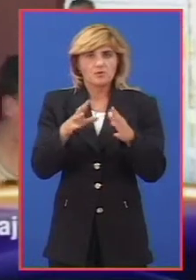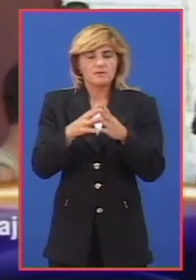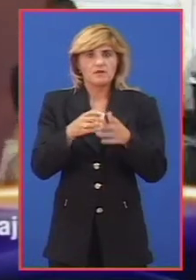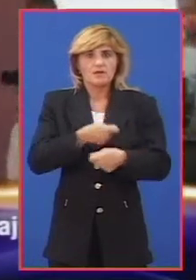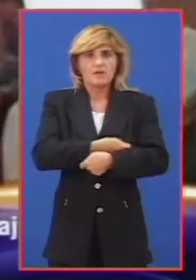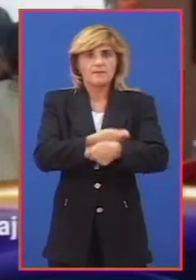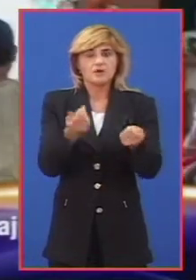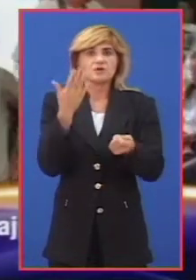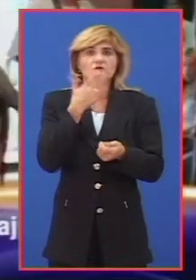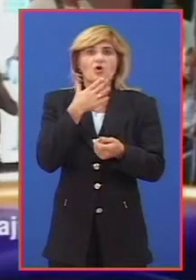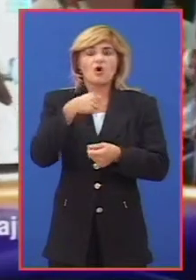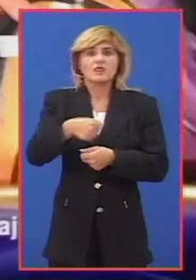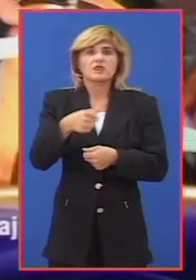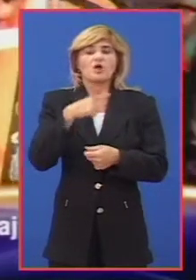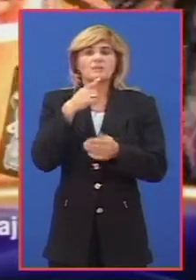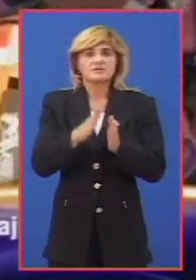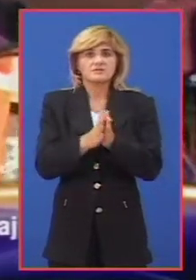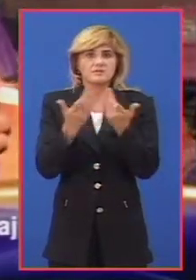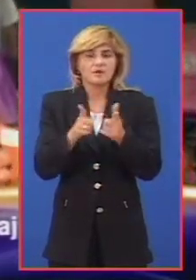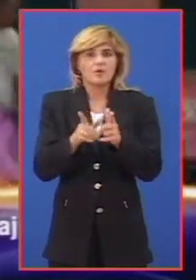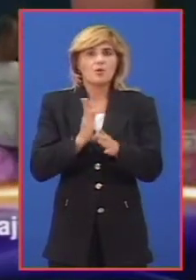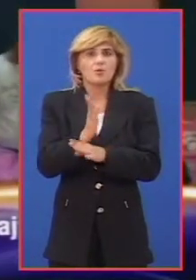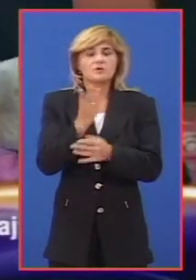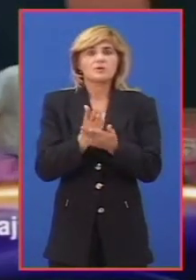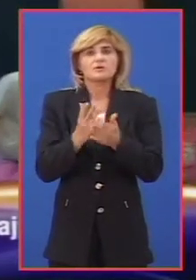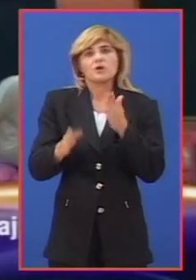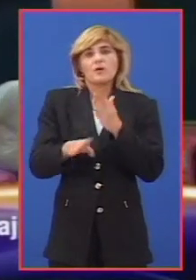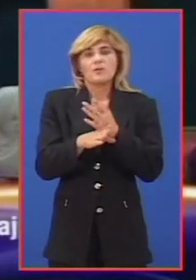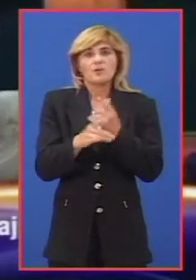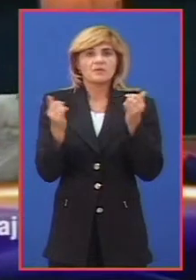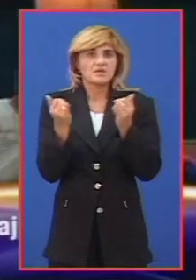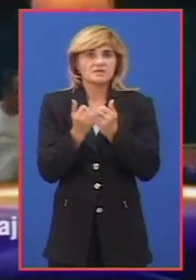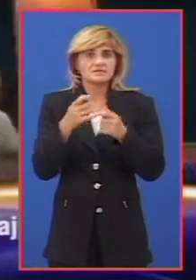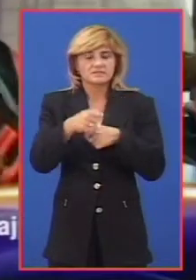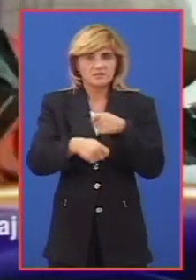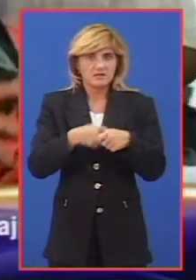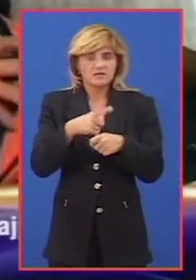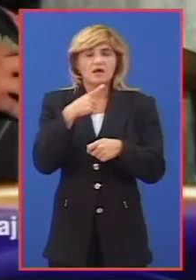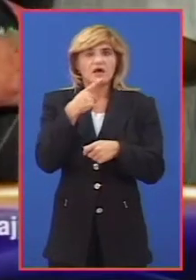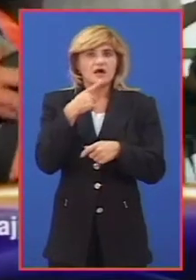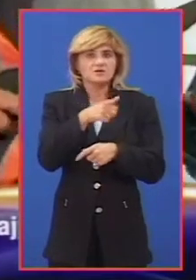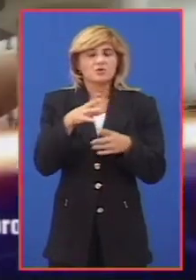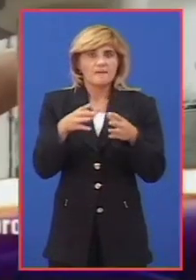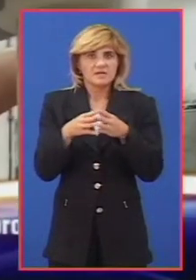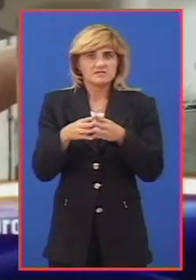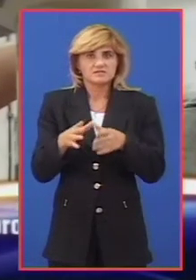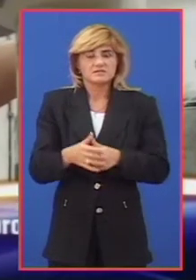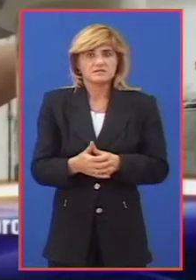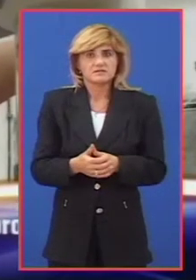podelila školske torbe i pribor. I u buduće će pomagati sličnim akcijama, kažu u mesnoj zajednici.